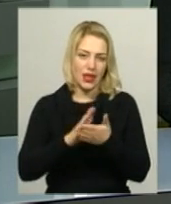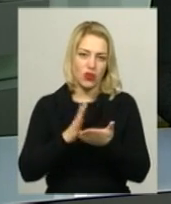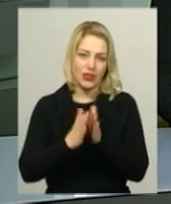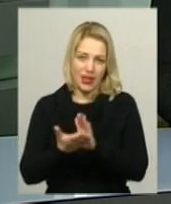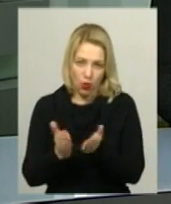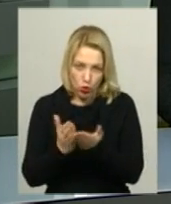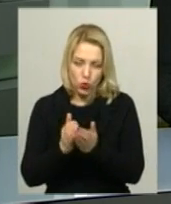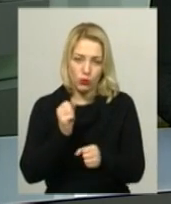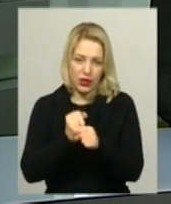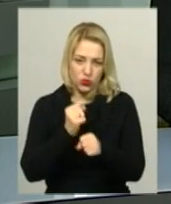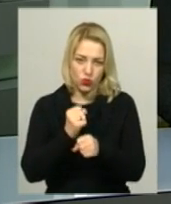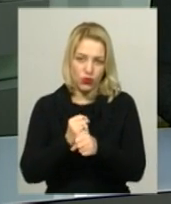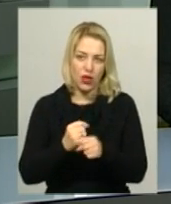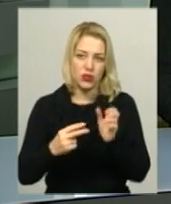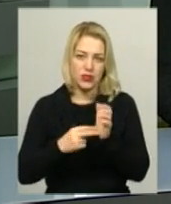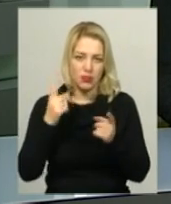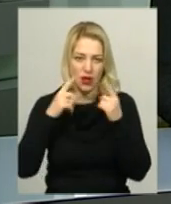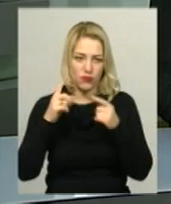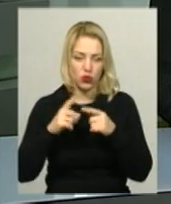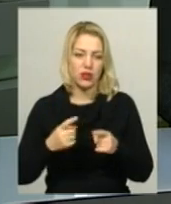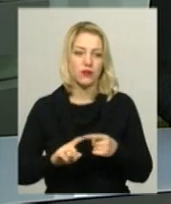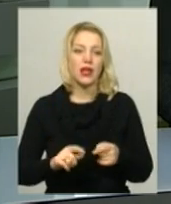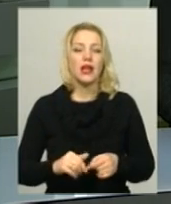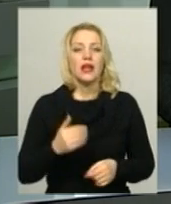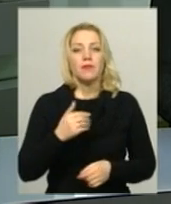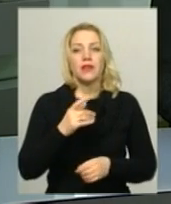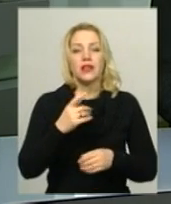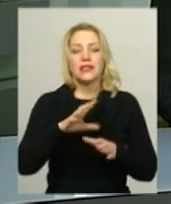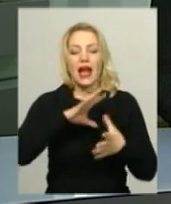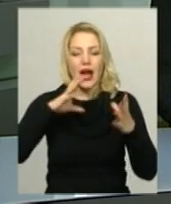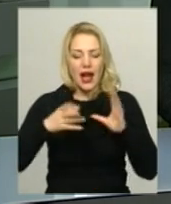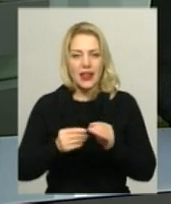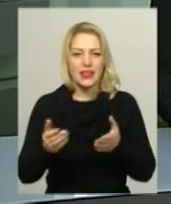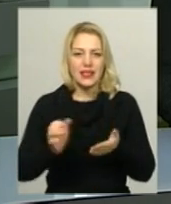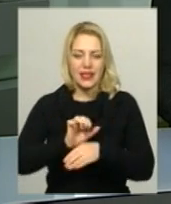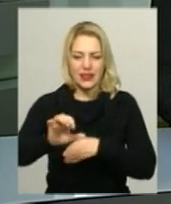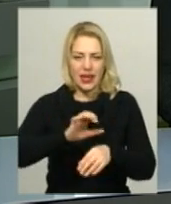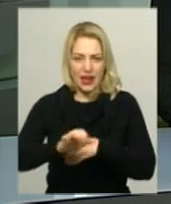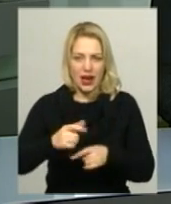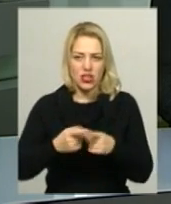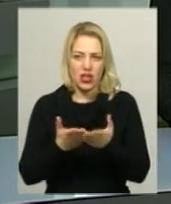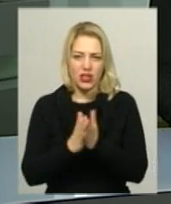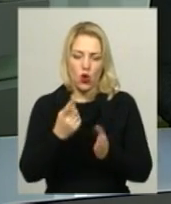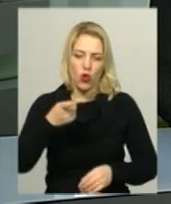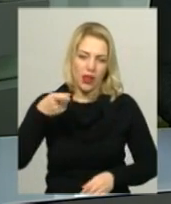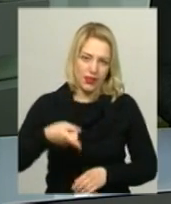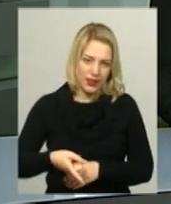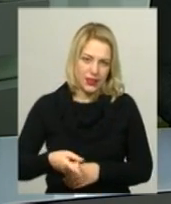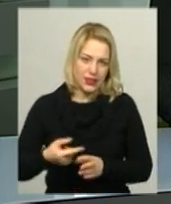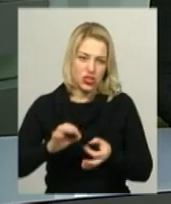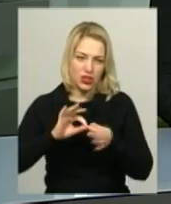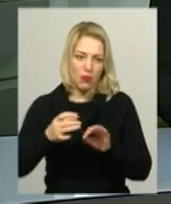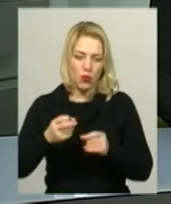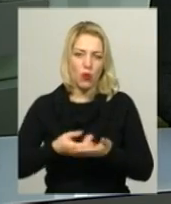укладач книги «Різдво через збруч» Лора Підгірна. За її словами, загальний тираж збірки – одна тисяча примільників. Детальніше про